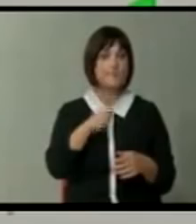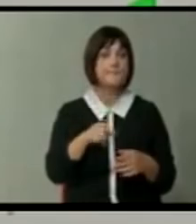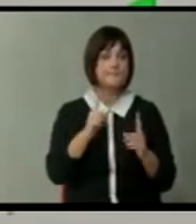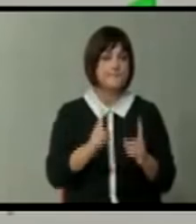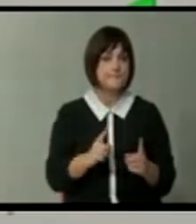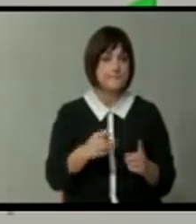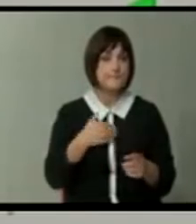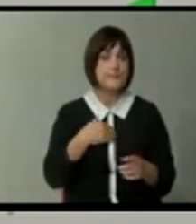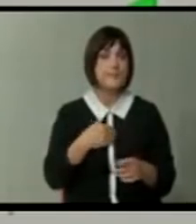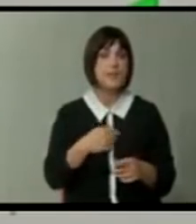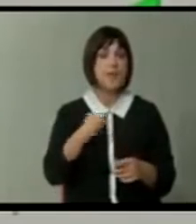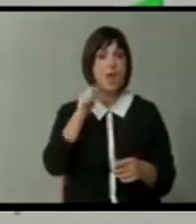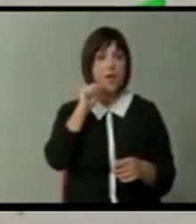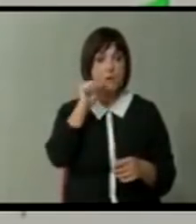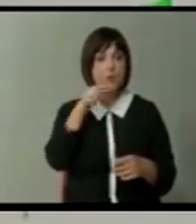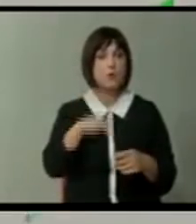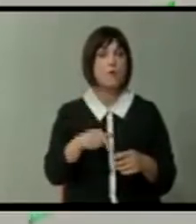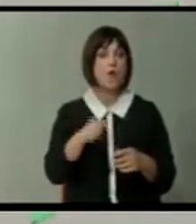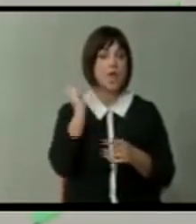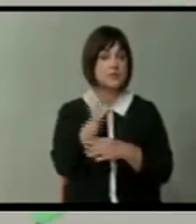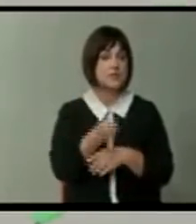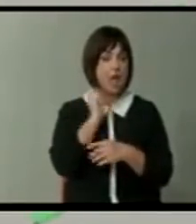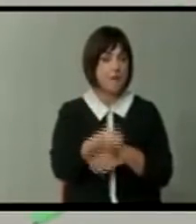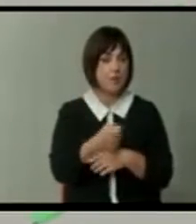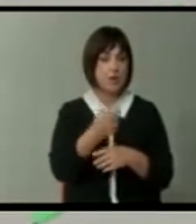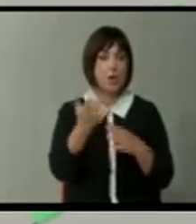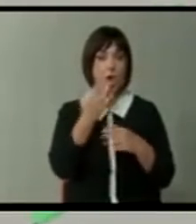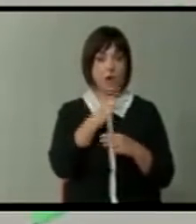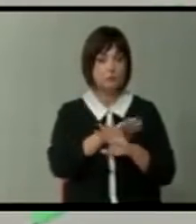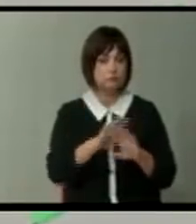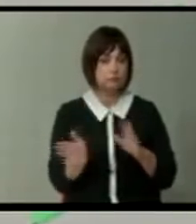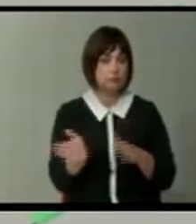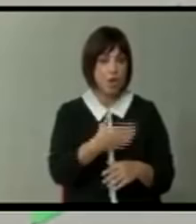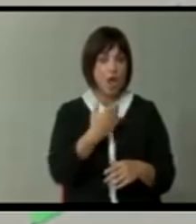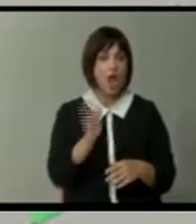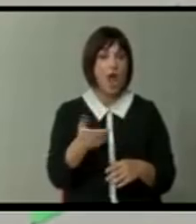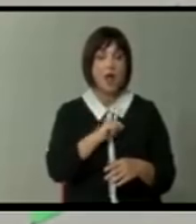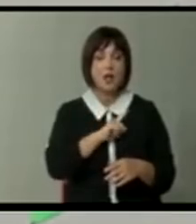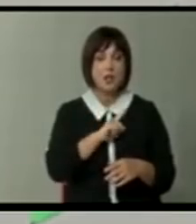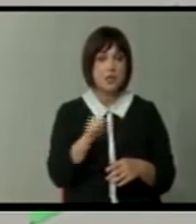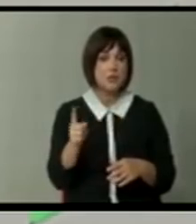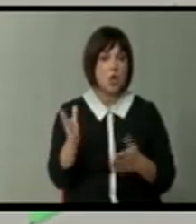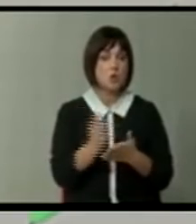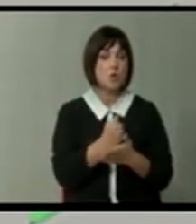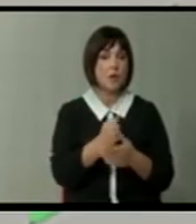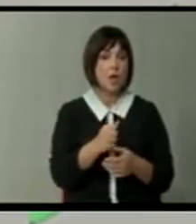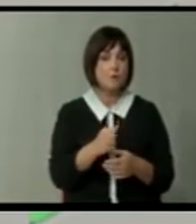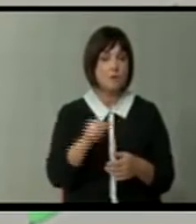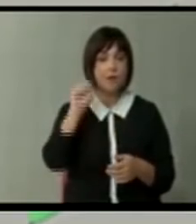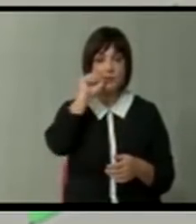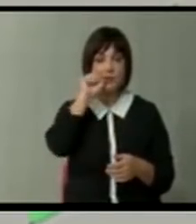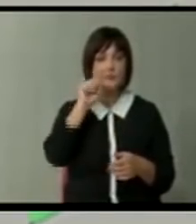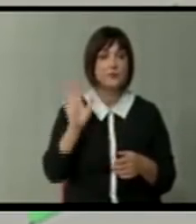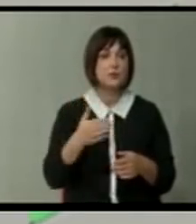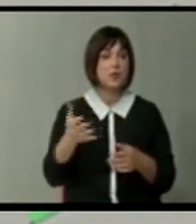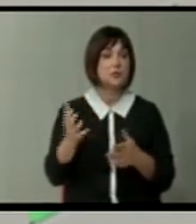и морков, и зашто стапот го јадавме, и сега ако не го добиеме морковот, ќе го